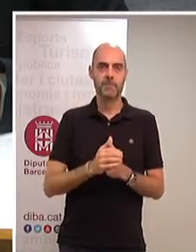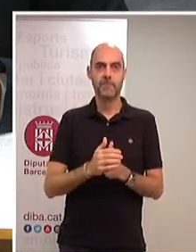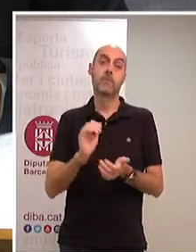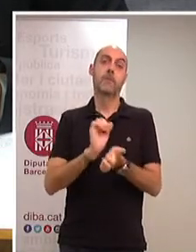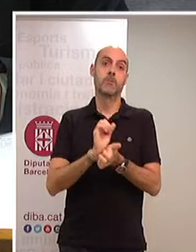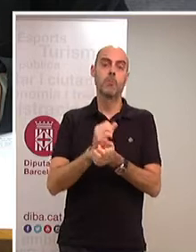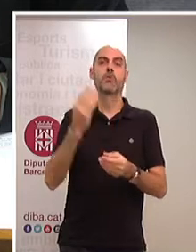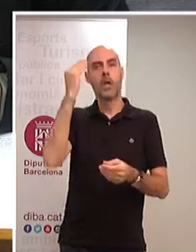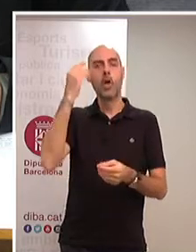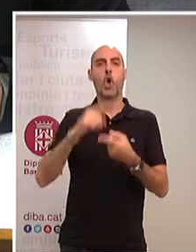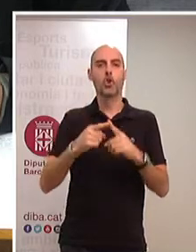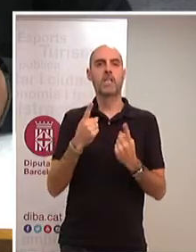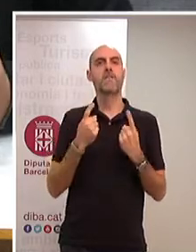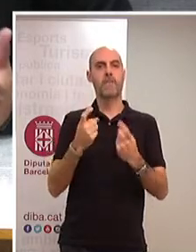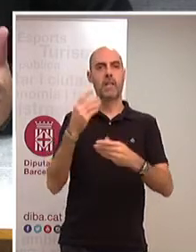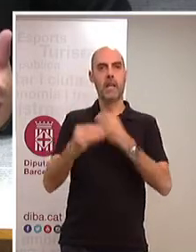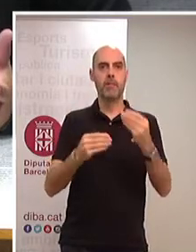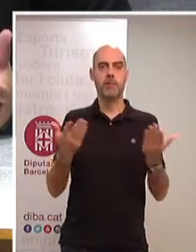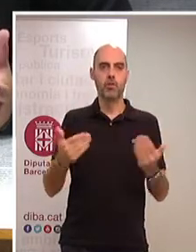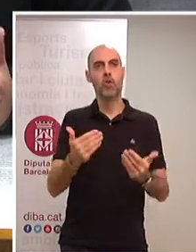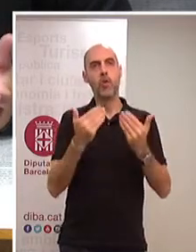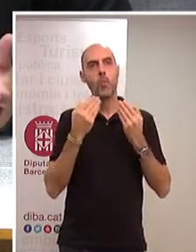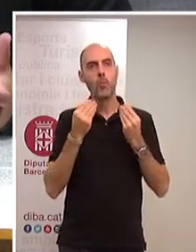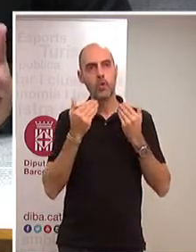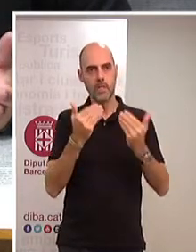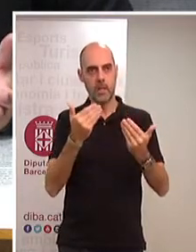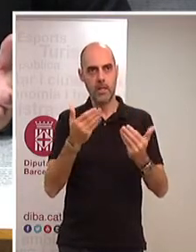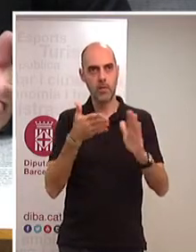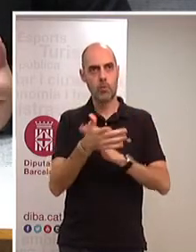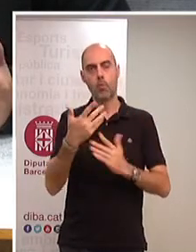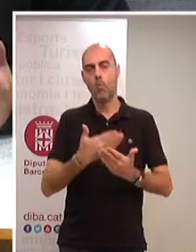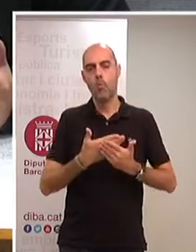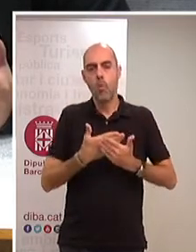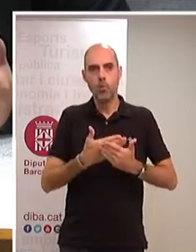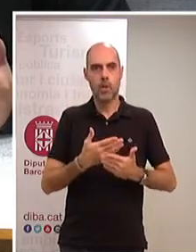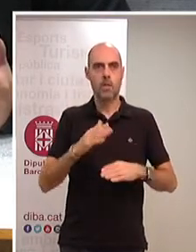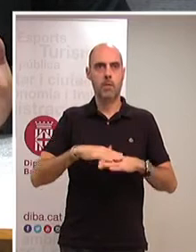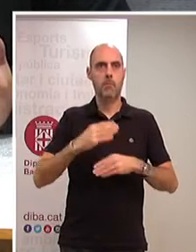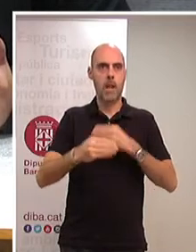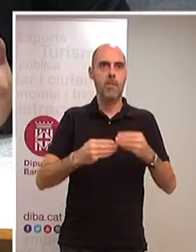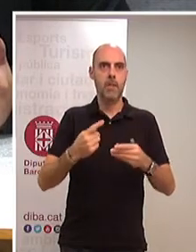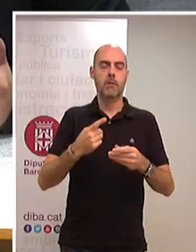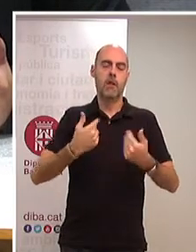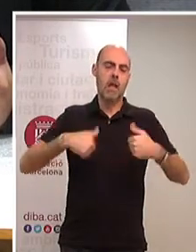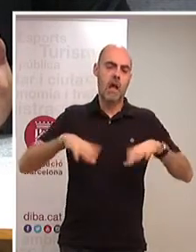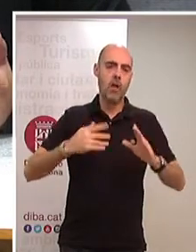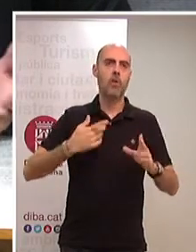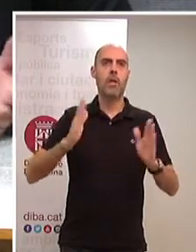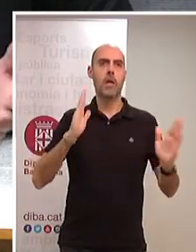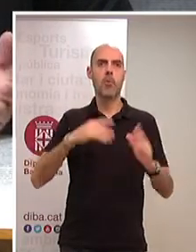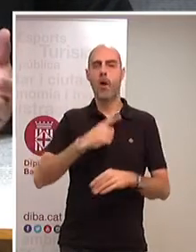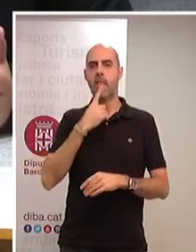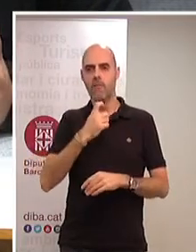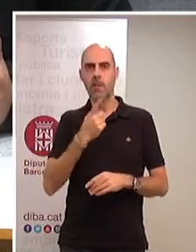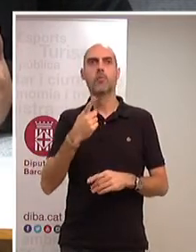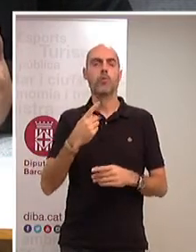hi algunes coses que es poden endreçar. Per tant, li agraïm la voluntat i la consciència de les dificultats que hi ha i les possibilitats que hi ha d'endreçar-ho,